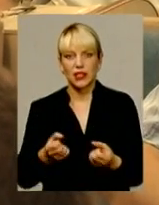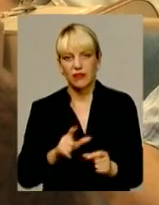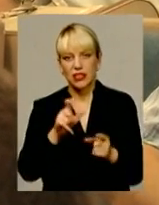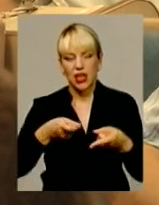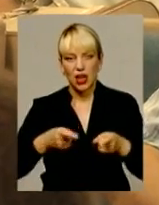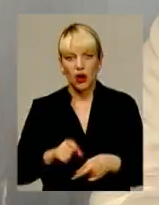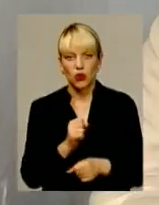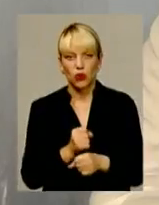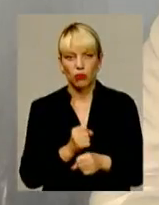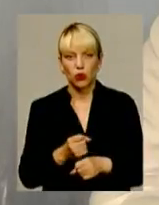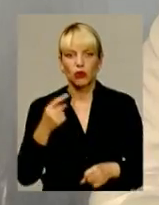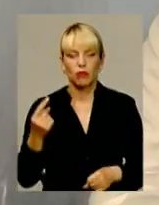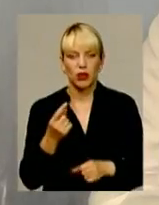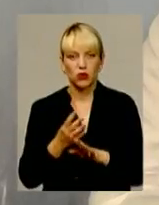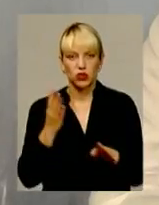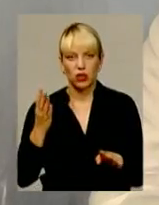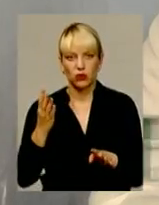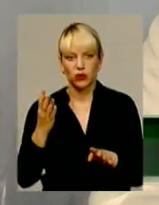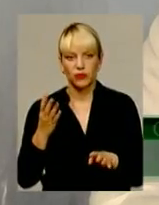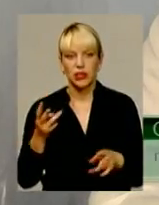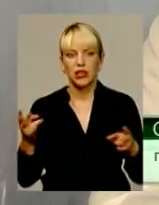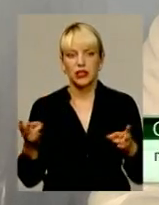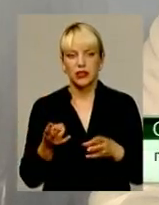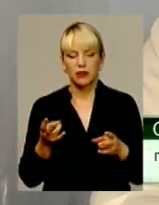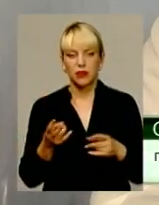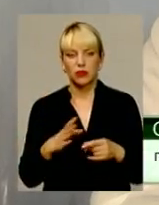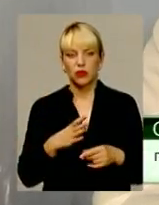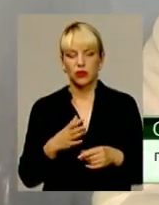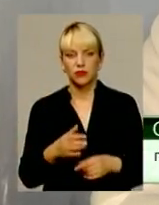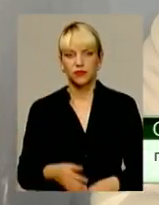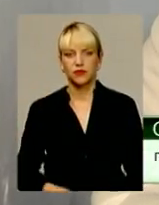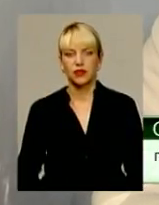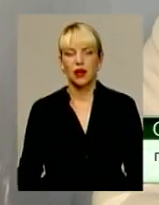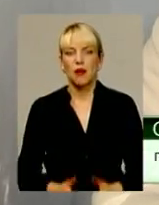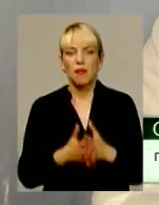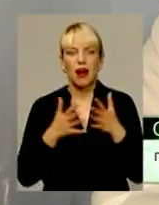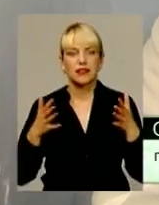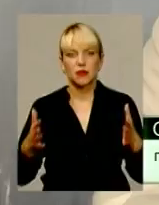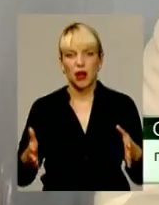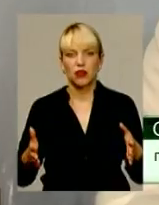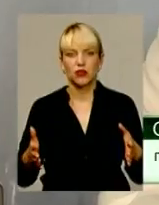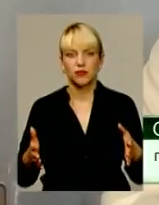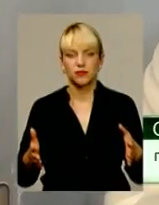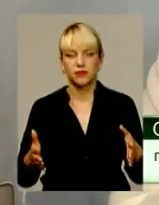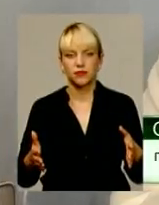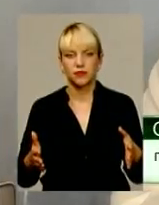реальну роботу. В першу чергу треба було максимально об'їхати